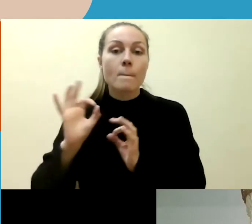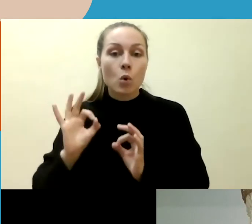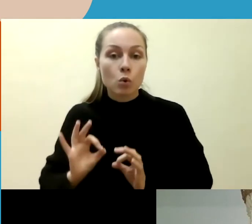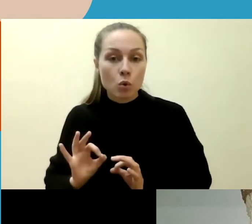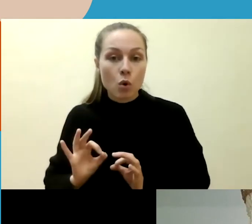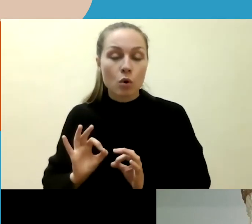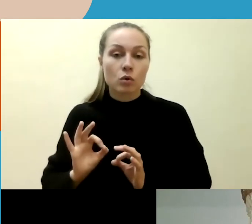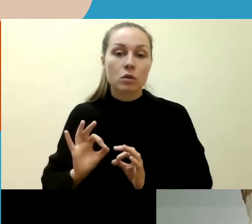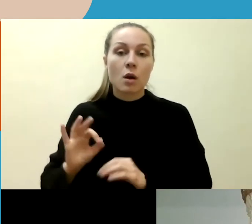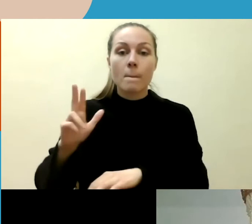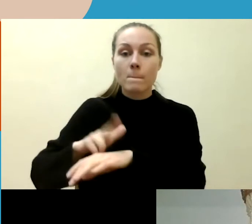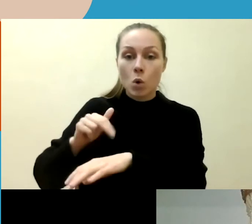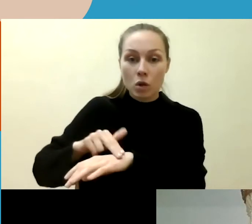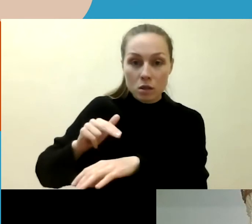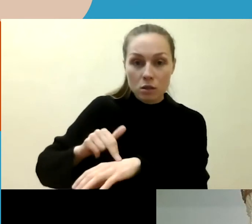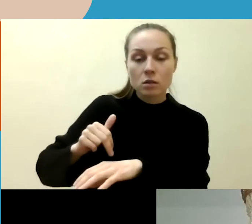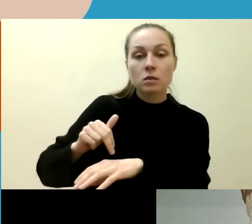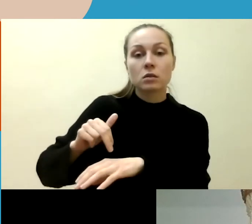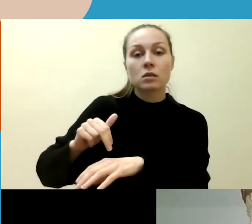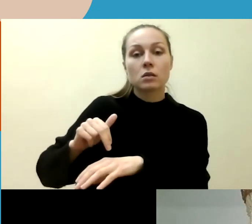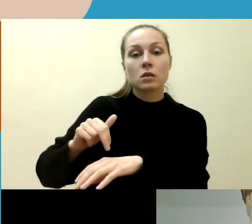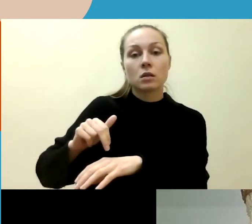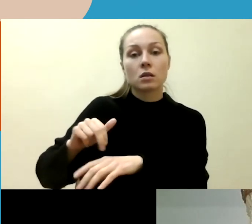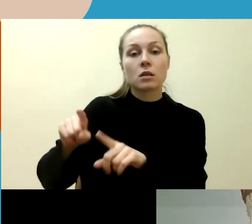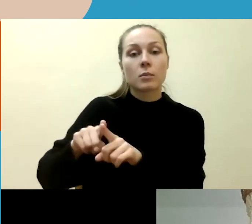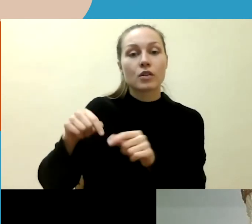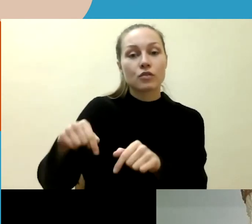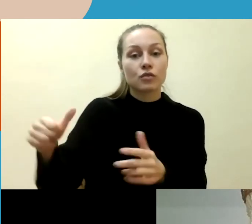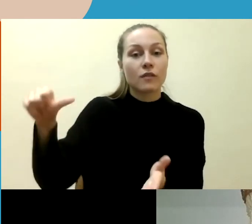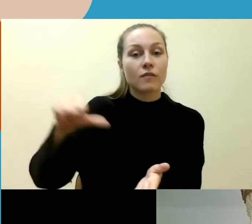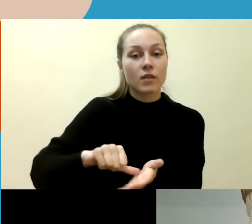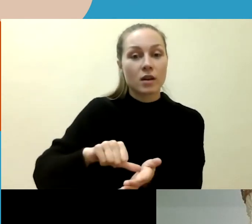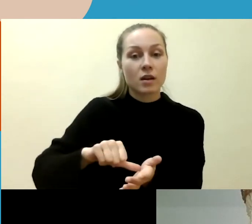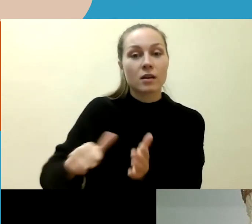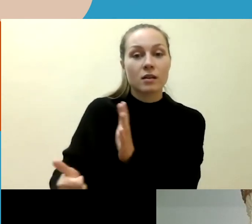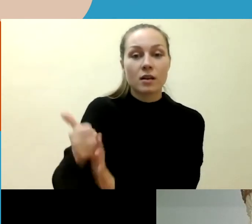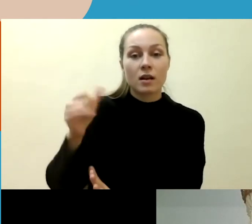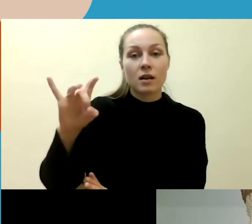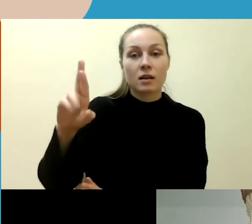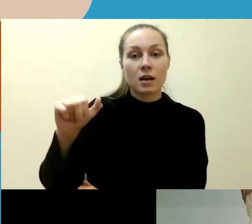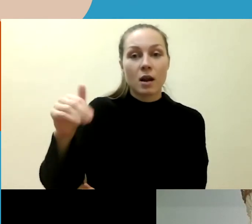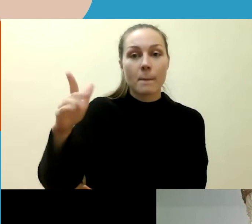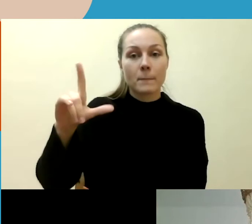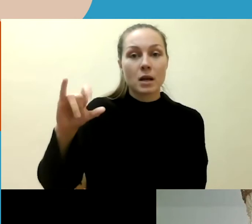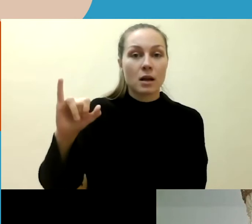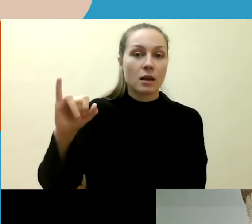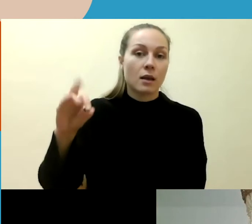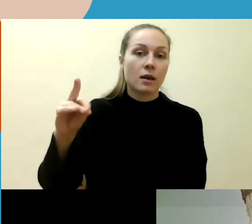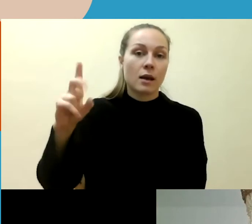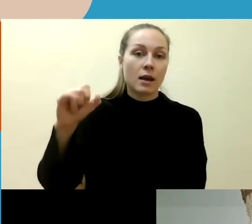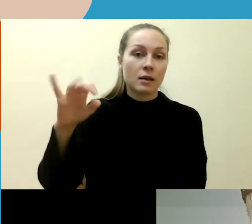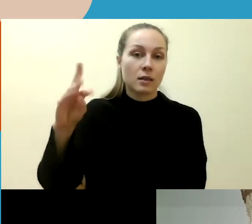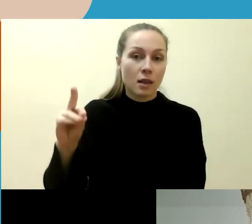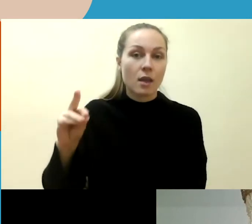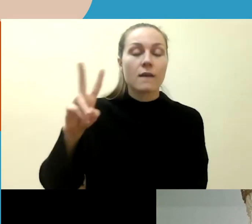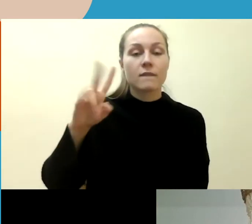ir policijos pareigūnai, ir čia dalyvaujantys šitą diskusiją, ir gerbiamą Agnį Greblikaitą, ir Vilius Velička, ir busimoji